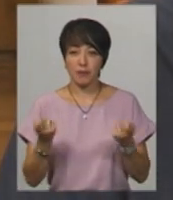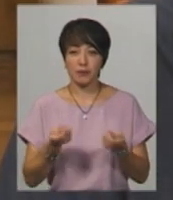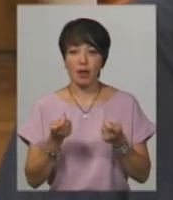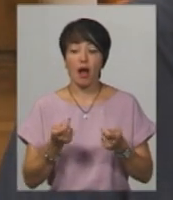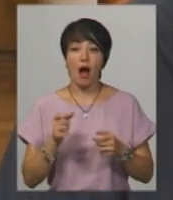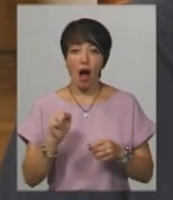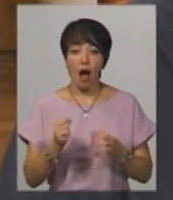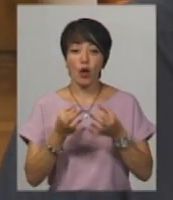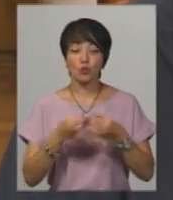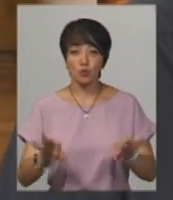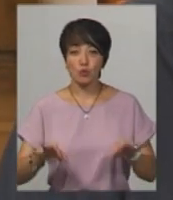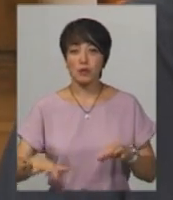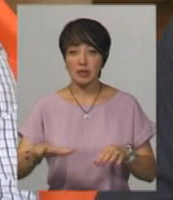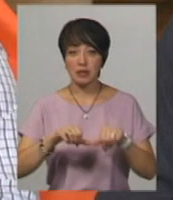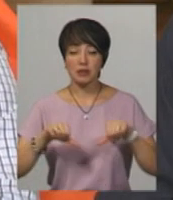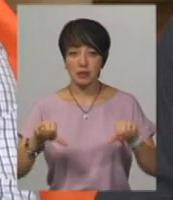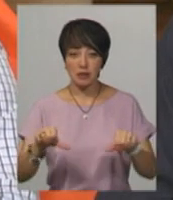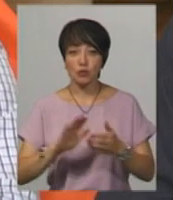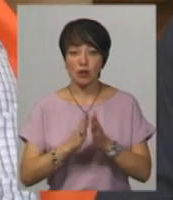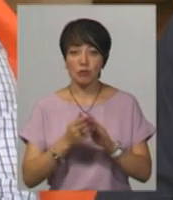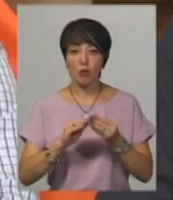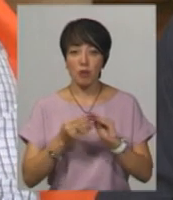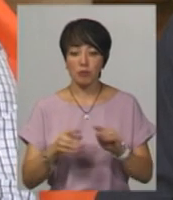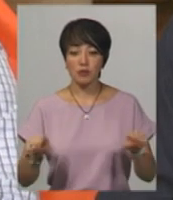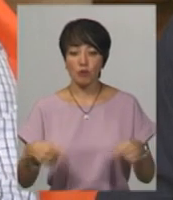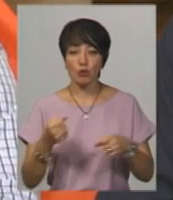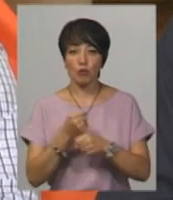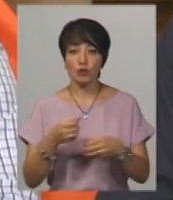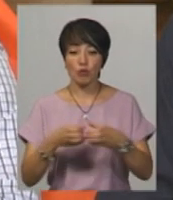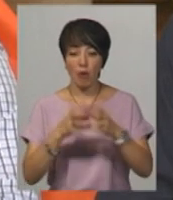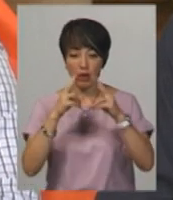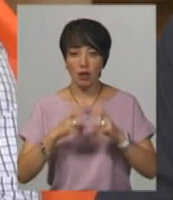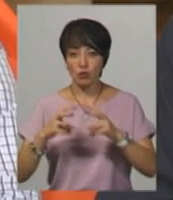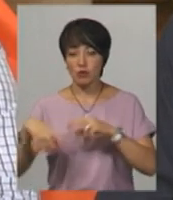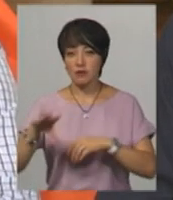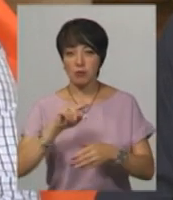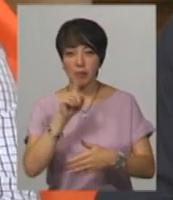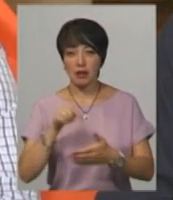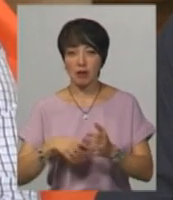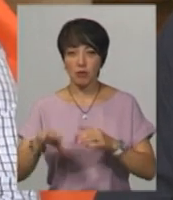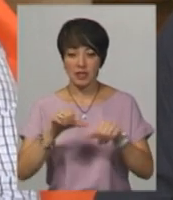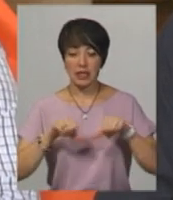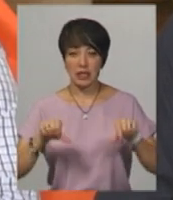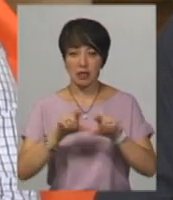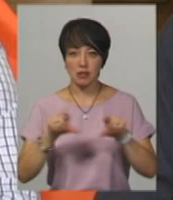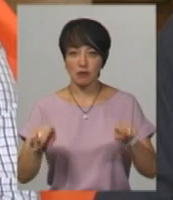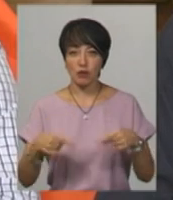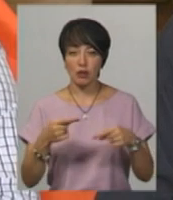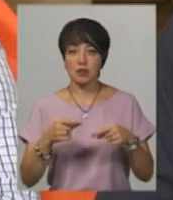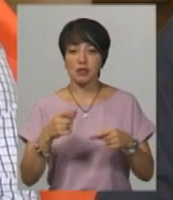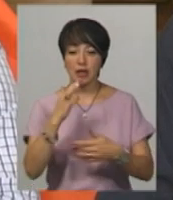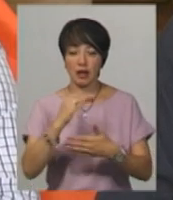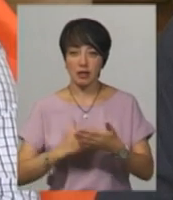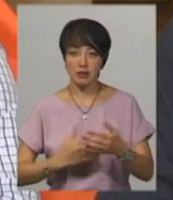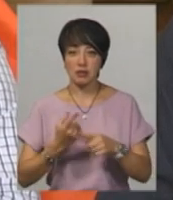доступності дільниць, ситуація проблемна. Створена робоча група, яка аналізує всі питання по всіх дільницях. Ми зараз створили умовний свій